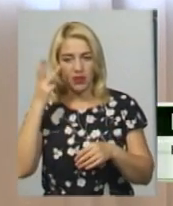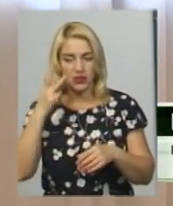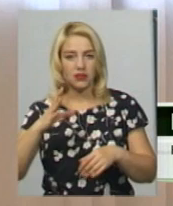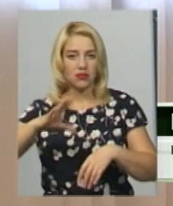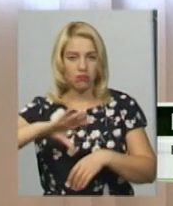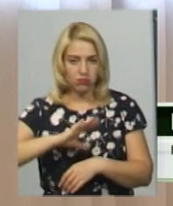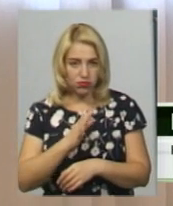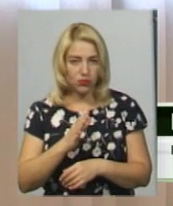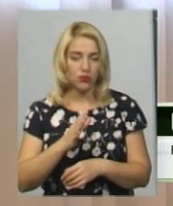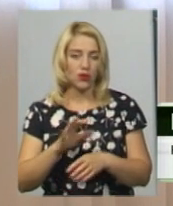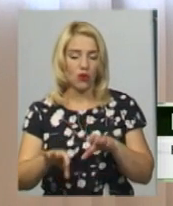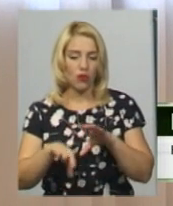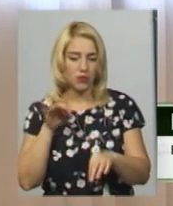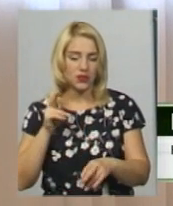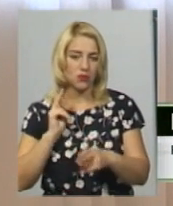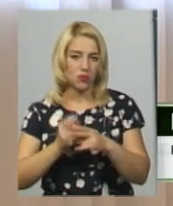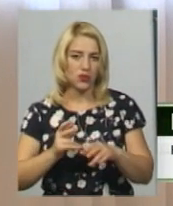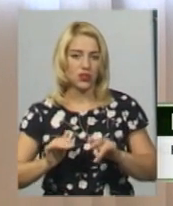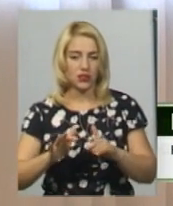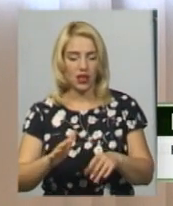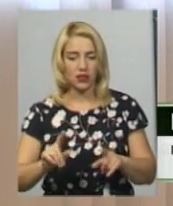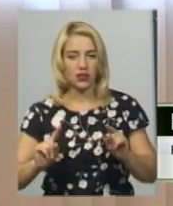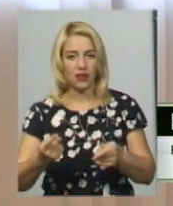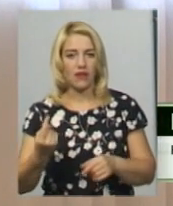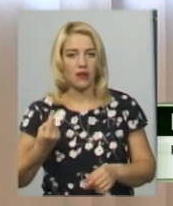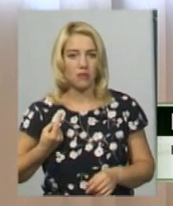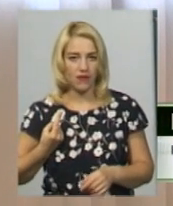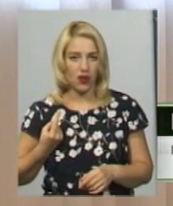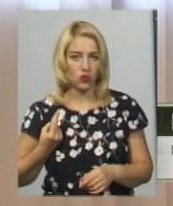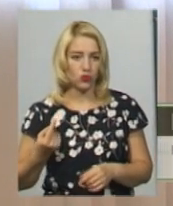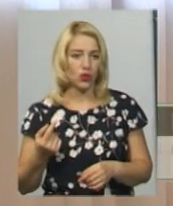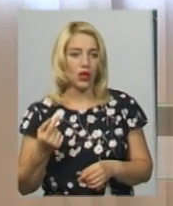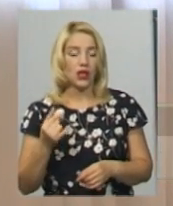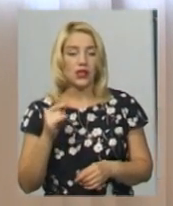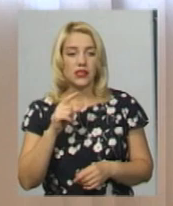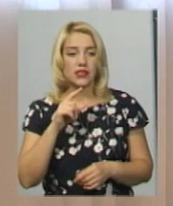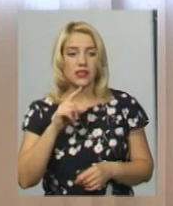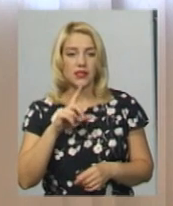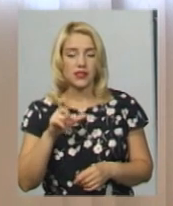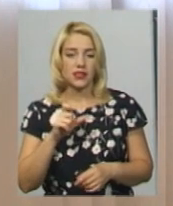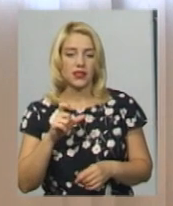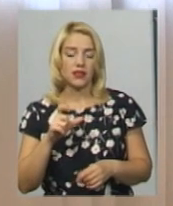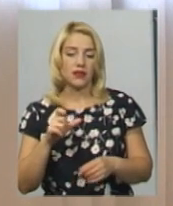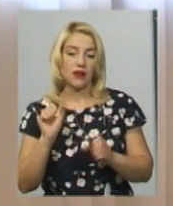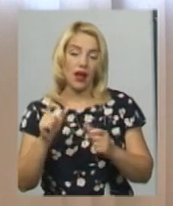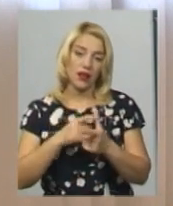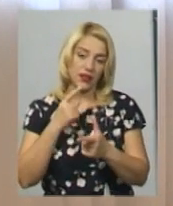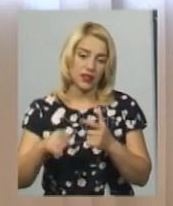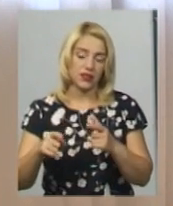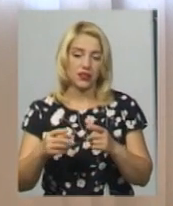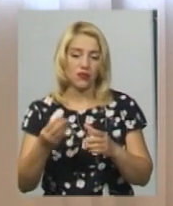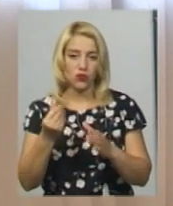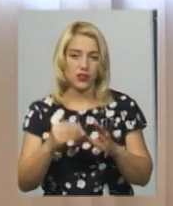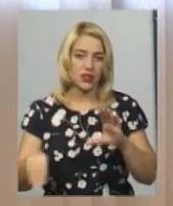йому запобіжний захід у вигляді тримання під вартою з альтернативою внесення застави в сумі